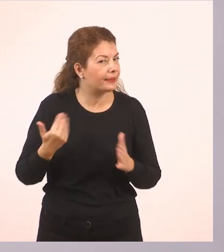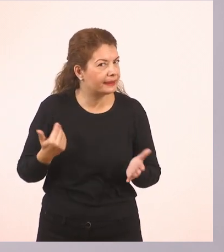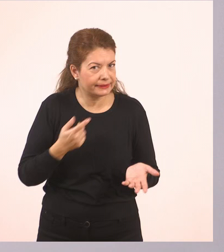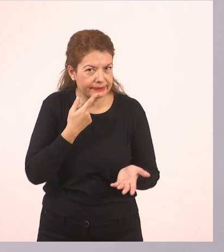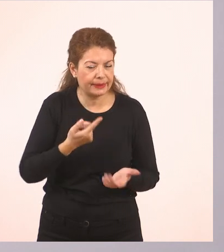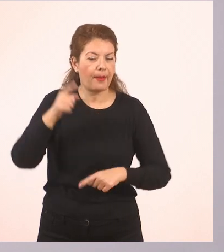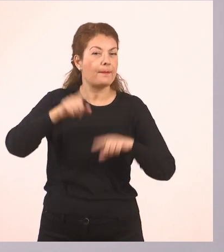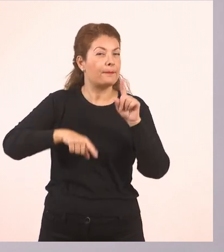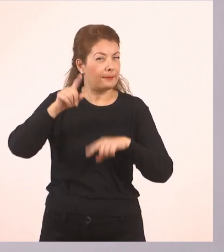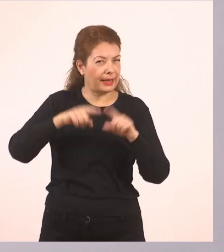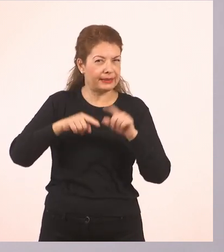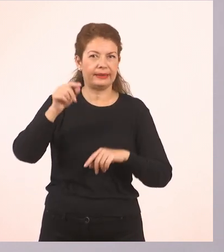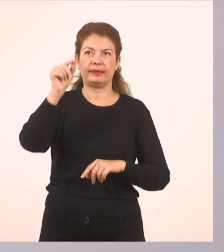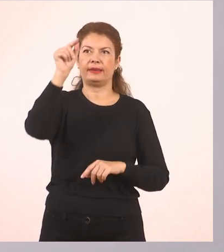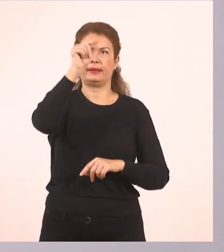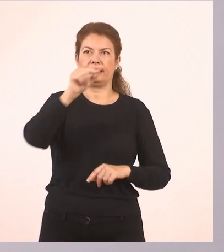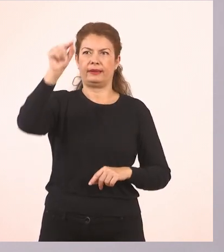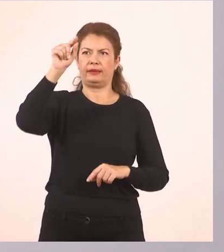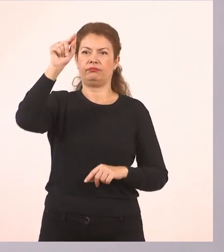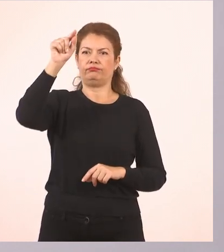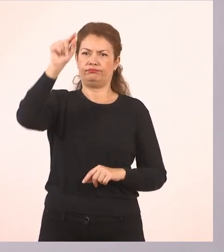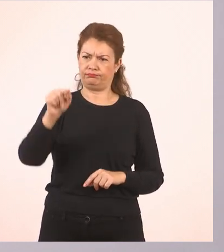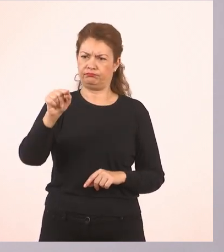δεις και με γονίτσες. Δηλαδή κάπως έτσι.